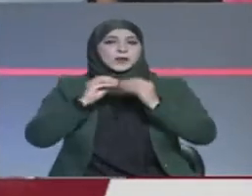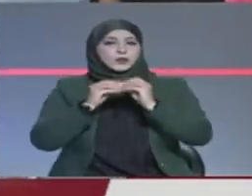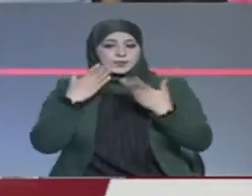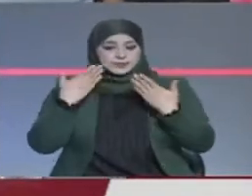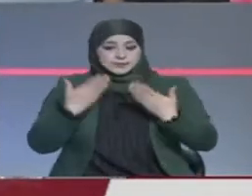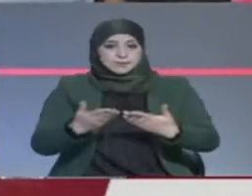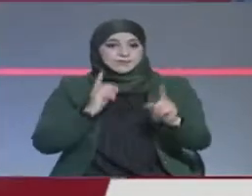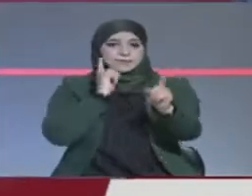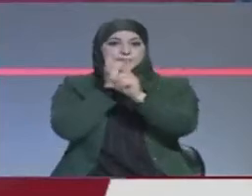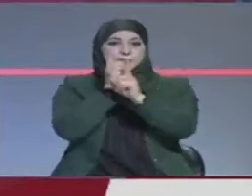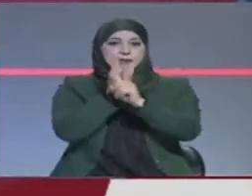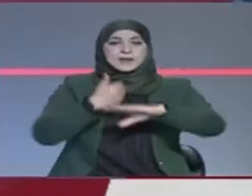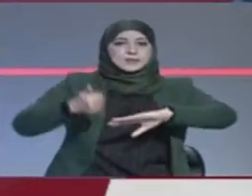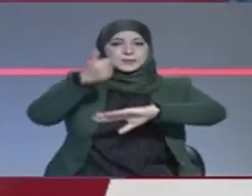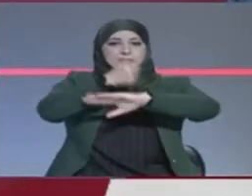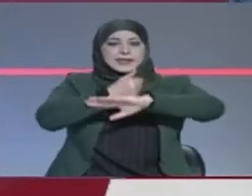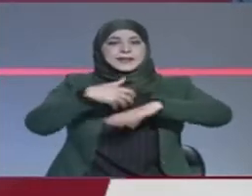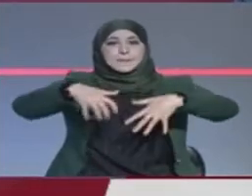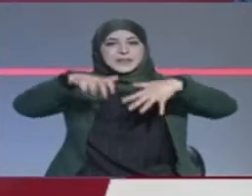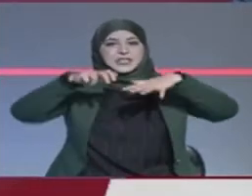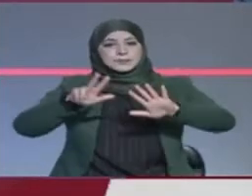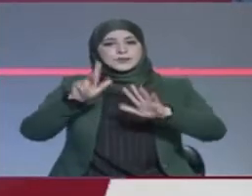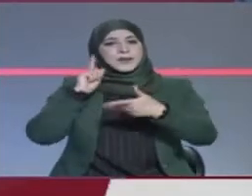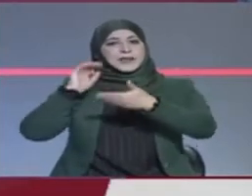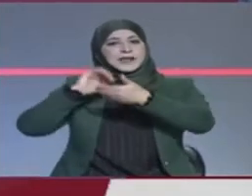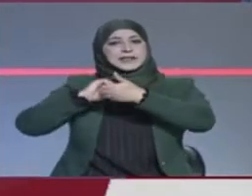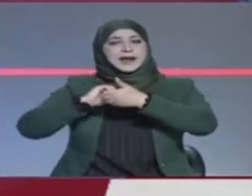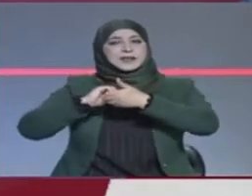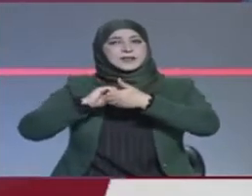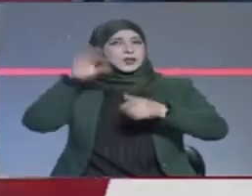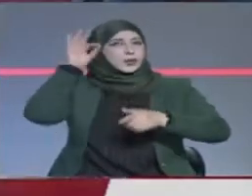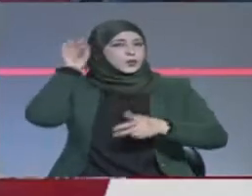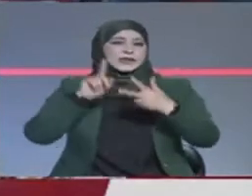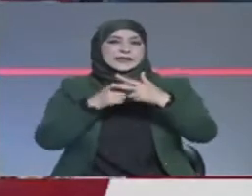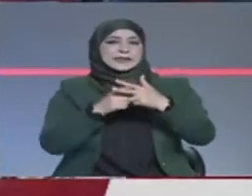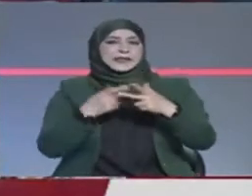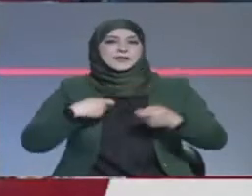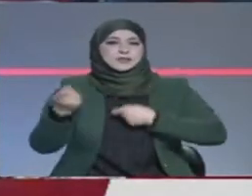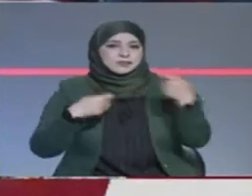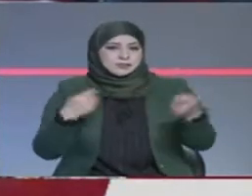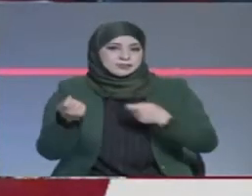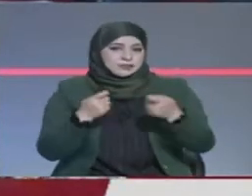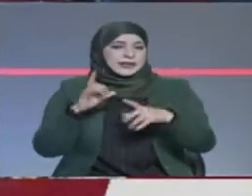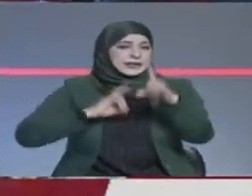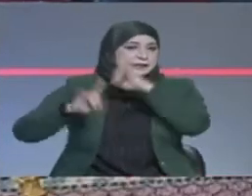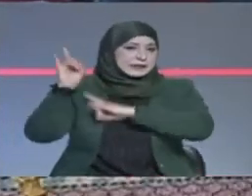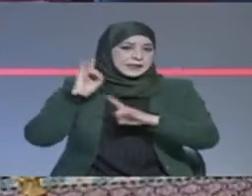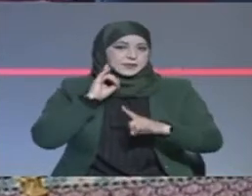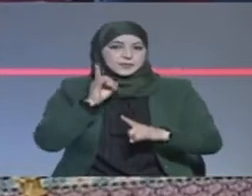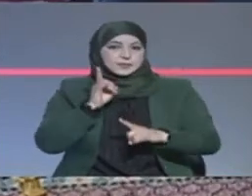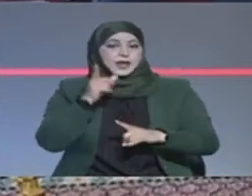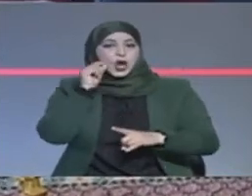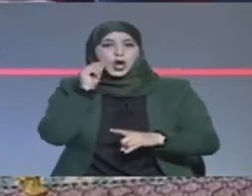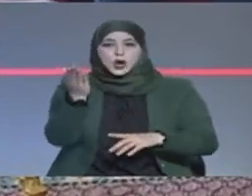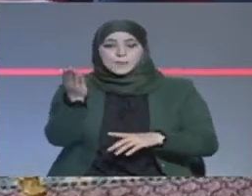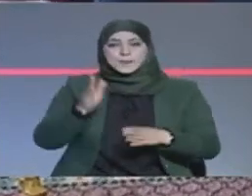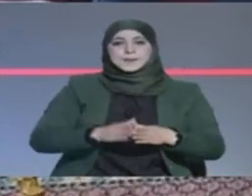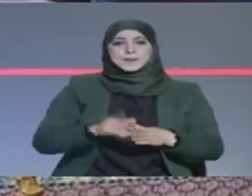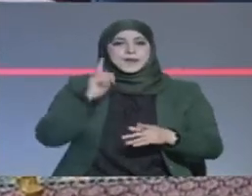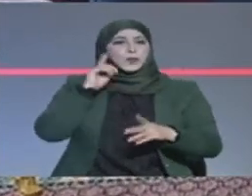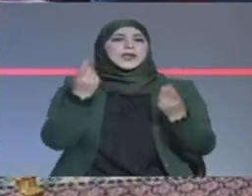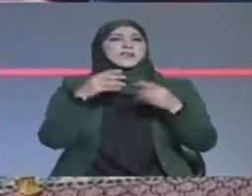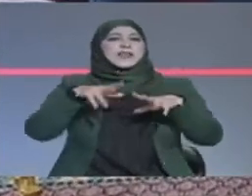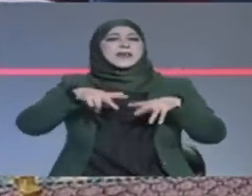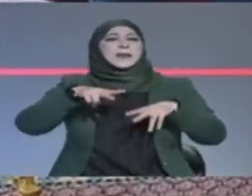جمع اليوم رئيس مجلس النواب رشد الغنوشي برئيس الاتحاد التونسي للصناعة والتجارة والصناعات التقليدية سمير ماجول في